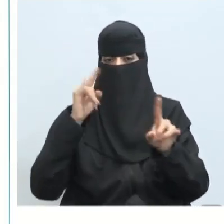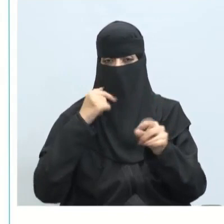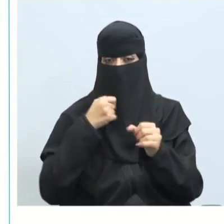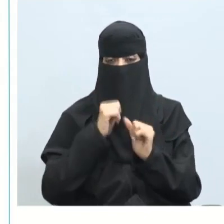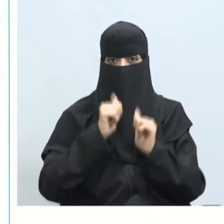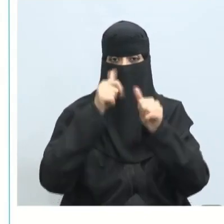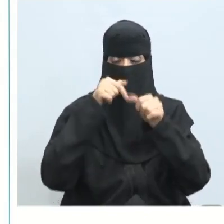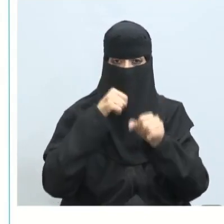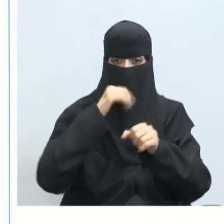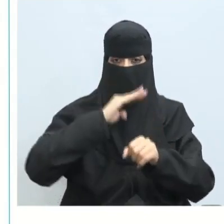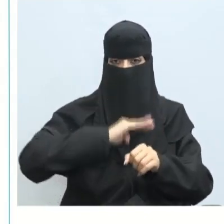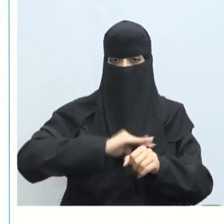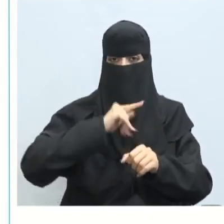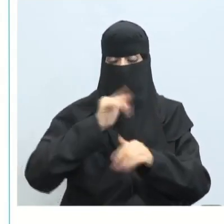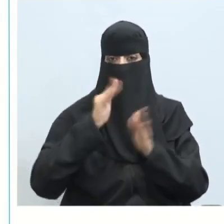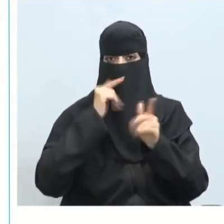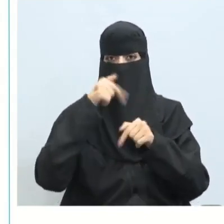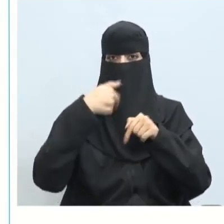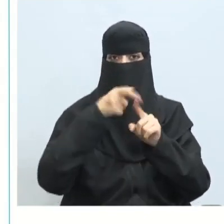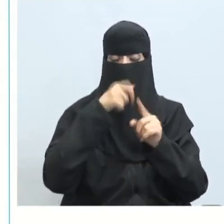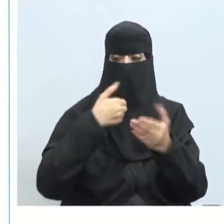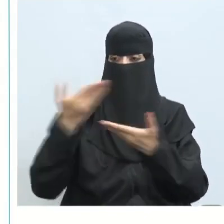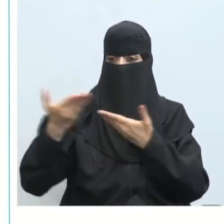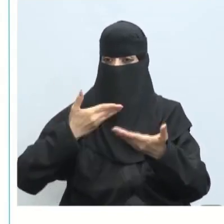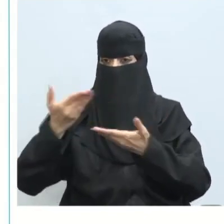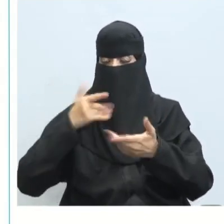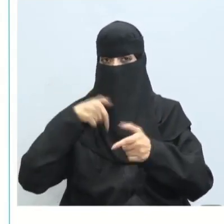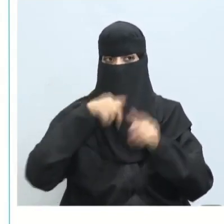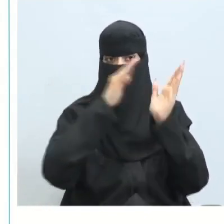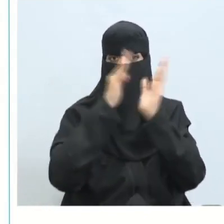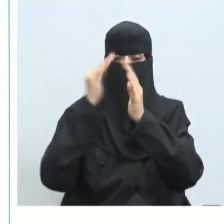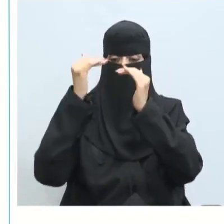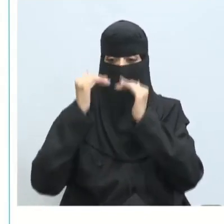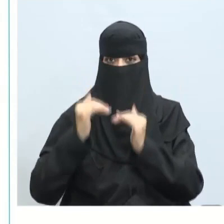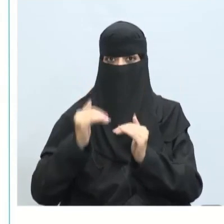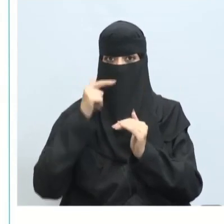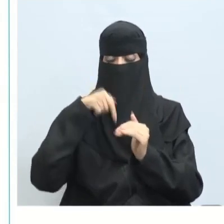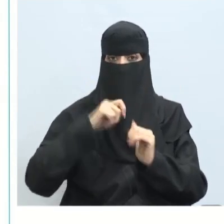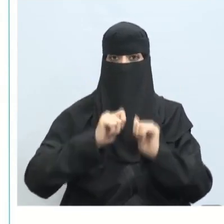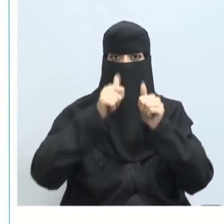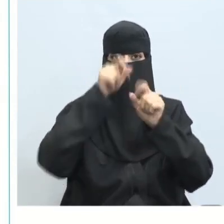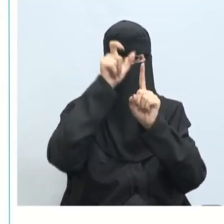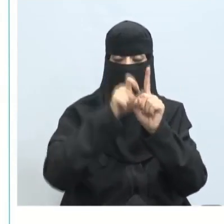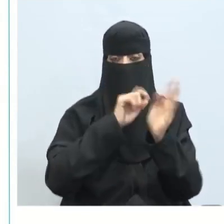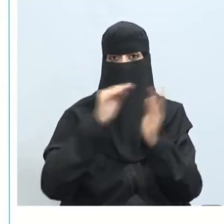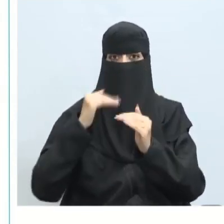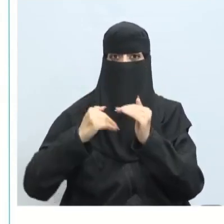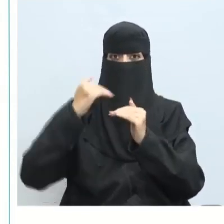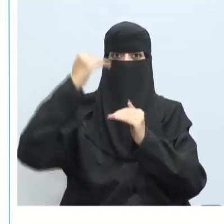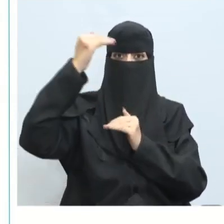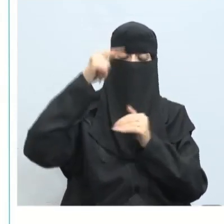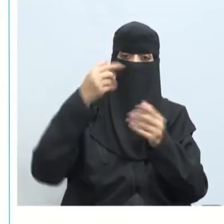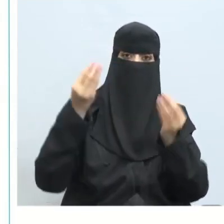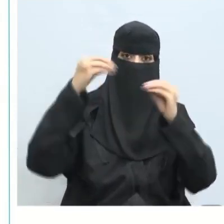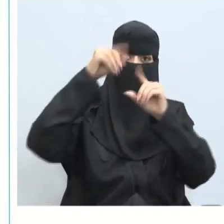نطلق على ضغط حينما يكون المعاملات والمستردات أقل من قدرة الموظف حينما يزداد على